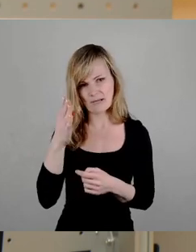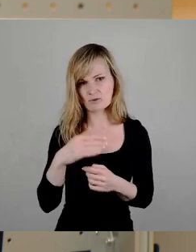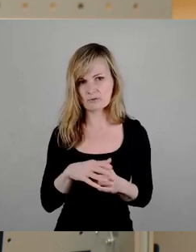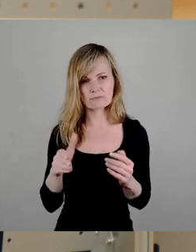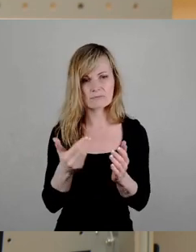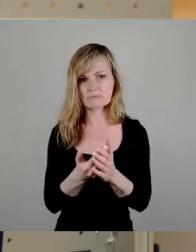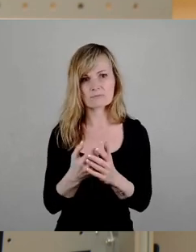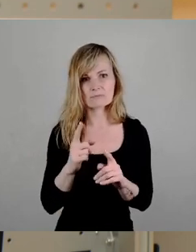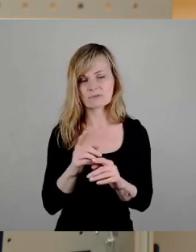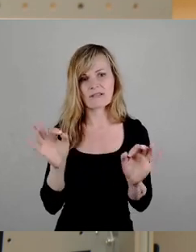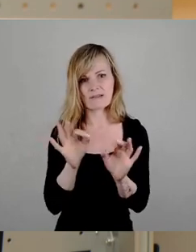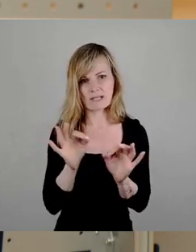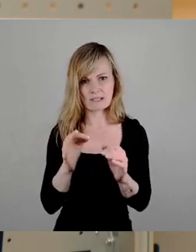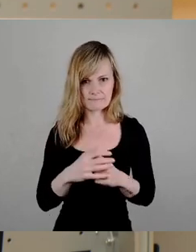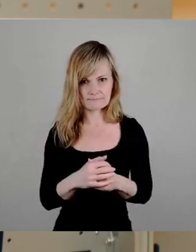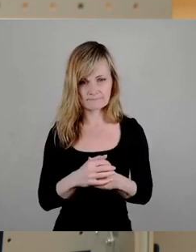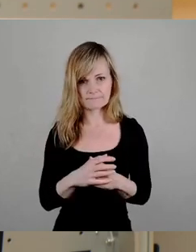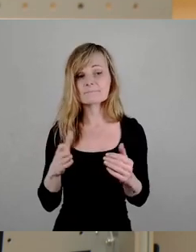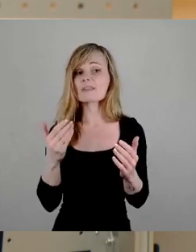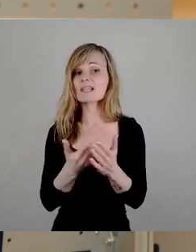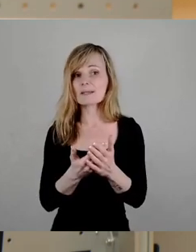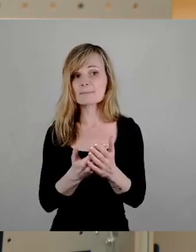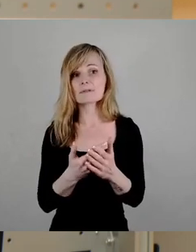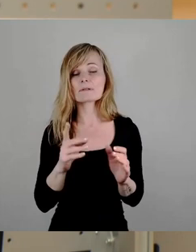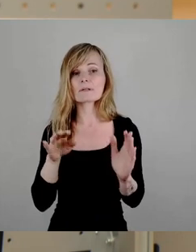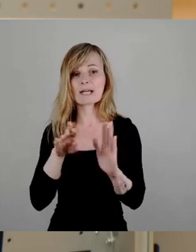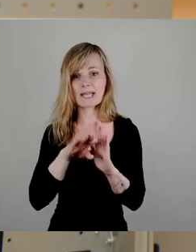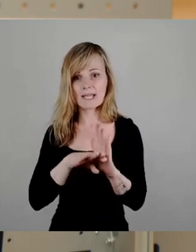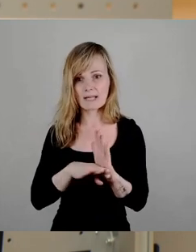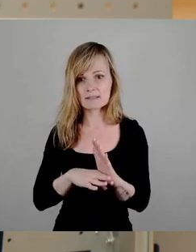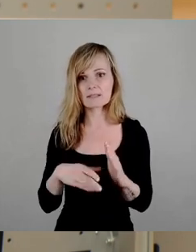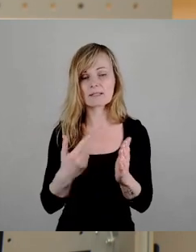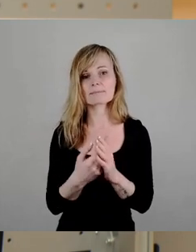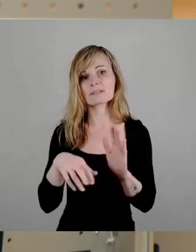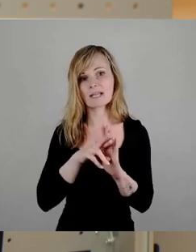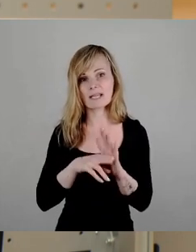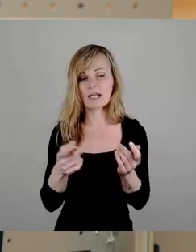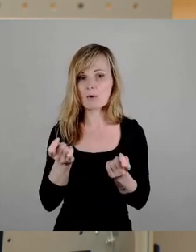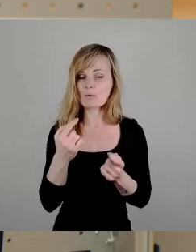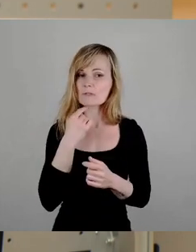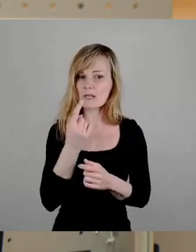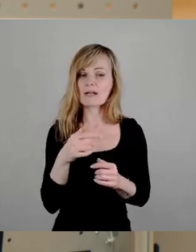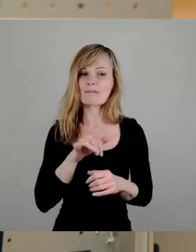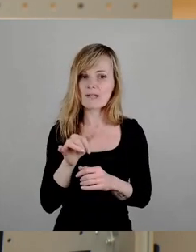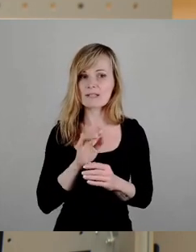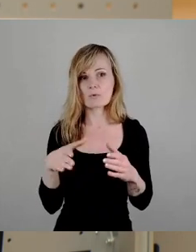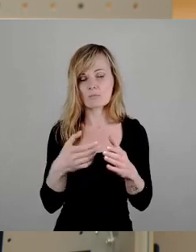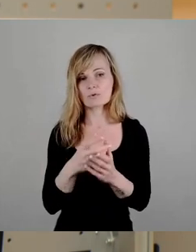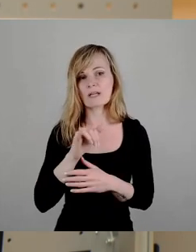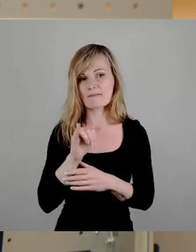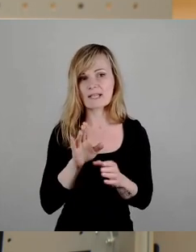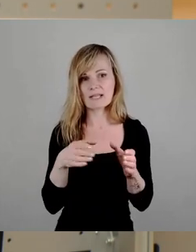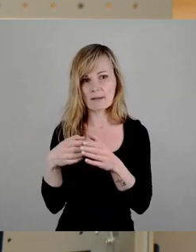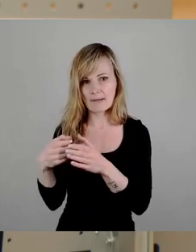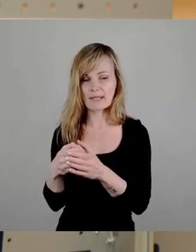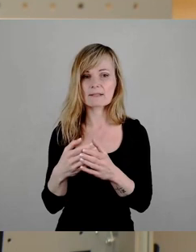gefährlich. Denn es gibt Regeln, es gibt Regelungen, die sagen, welche Kommune, welche Gemeinde wie viel zugewiesen